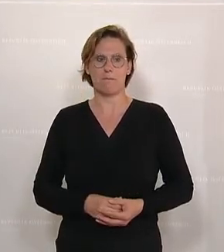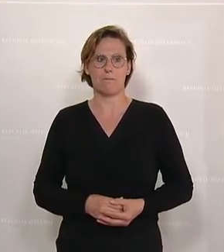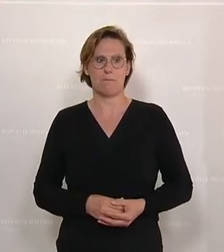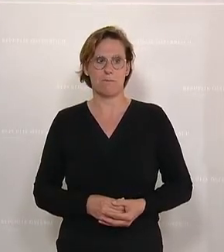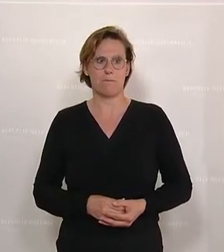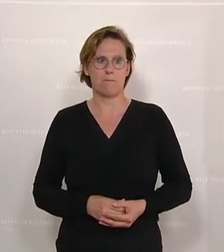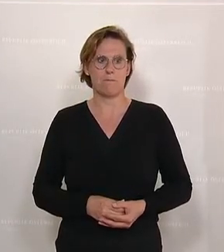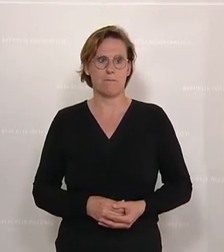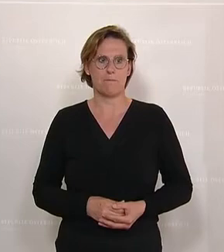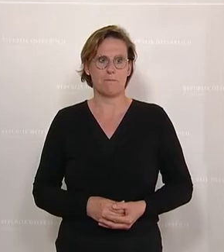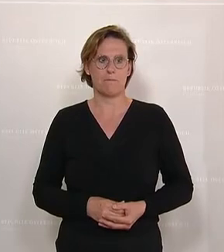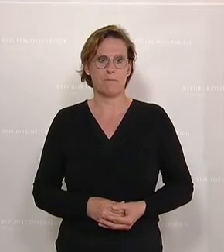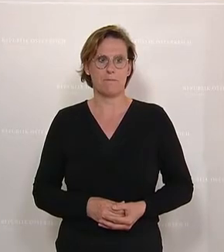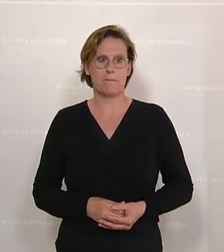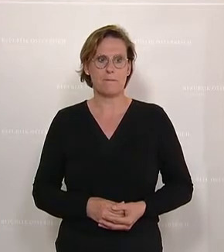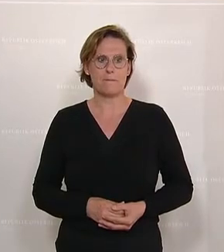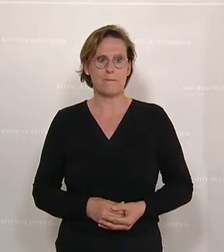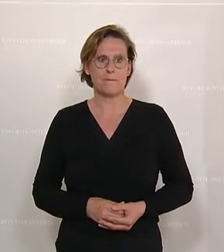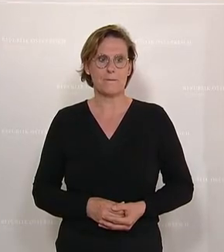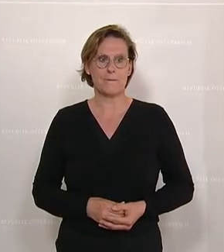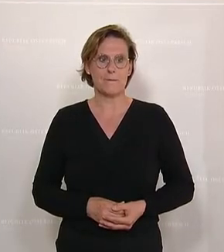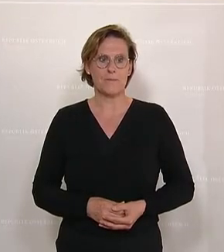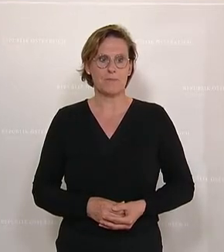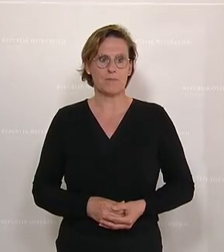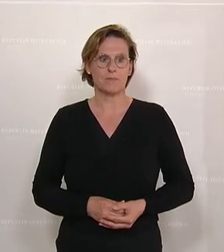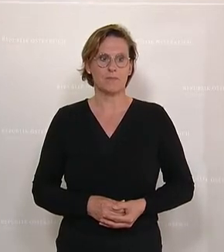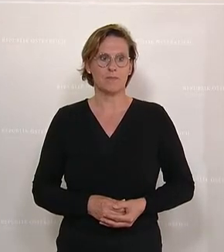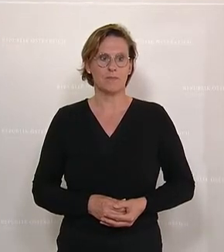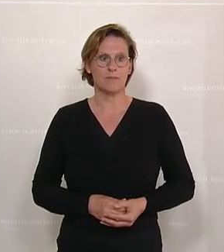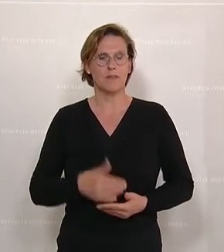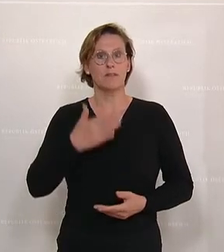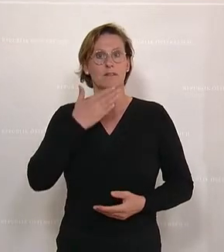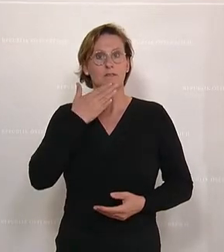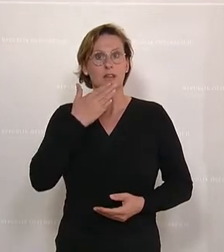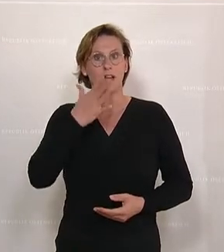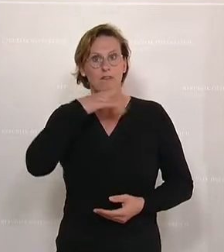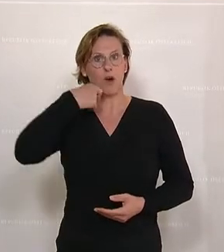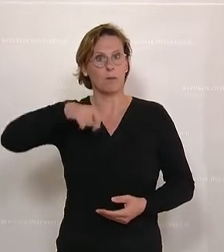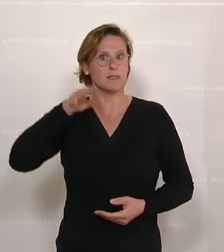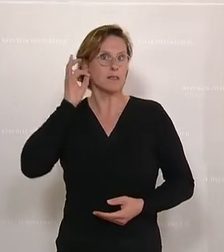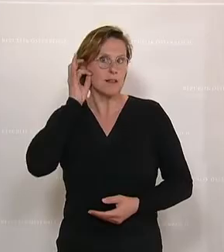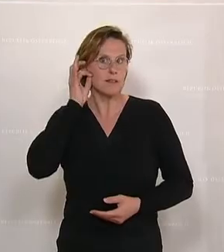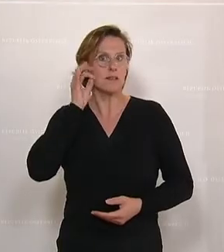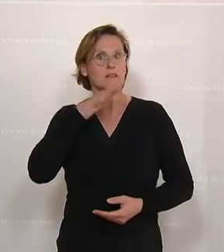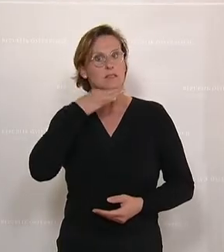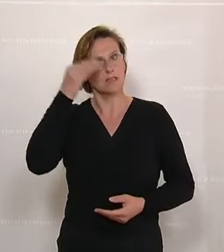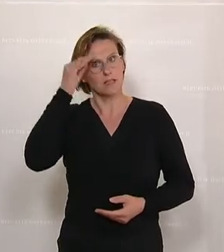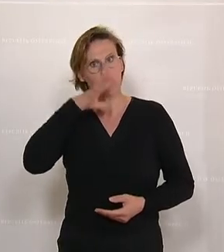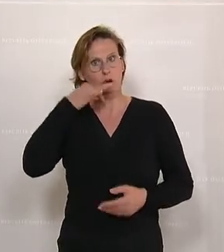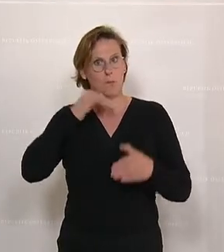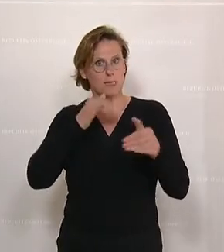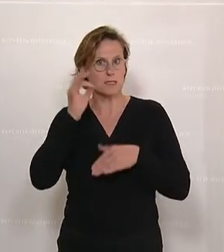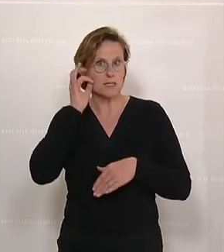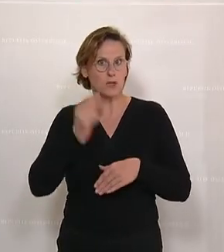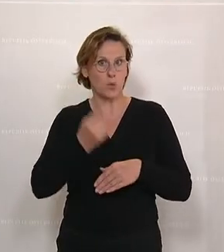der Rechtsanwältinnen und Rechtsanwälte streichen lassen. Mit dieser Novelle sei dieses Problem jetzt gelöst, sagt die Justizsprecherin der Grünen,